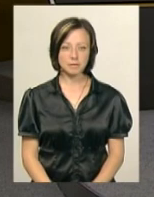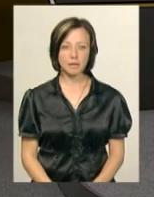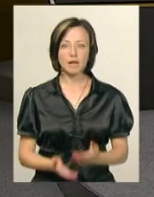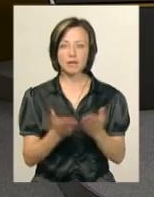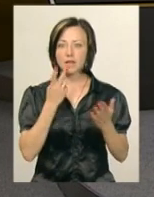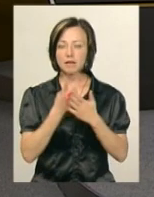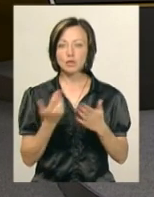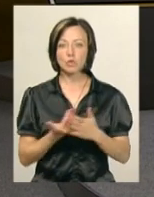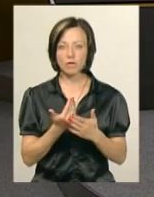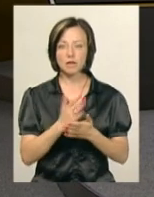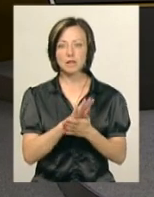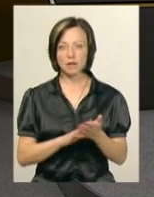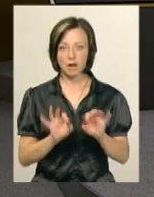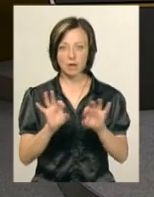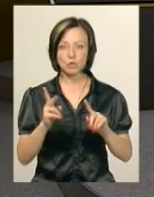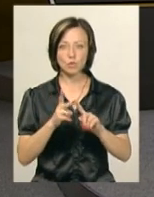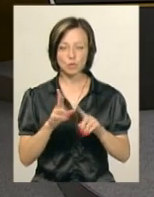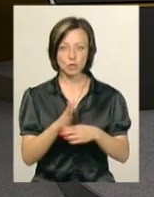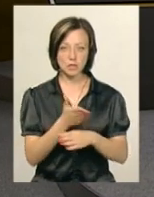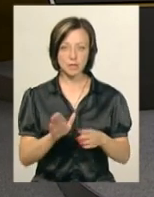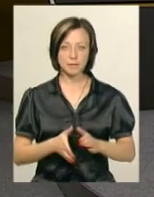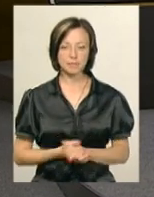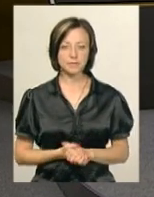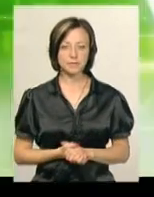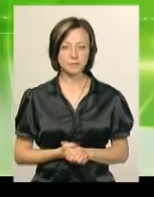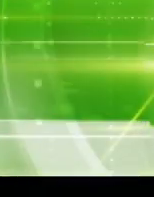Ви дивитеся новини. Далі анонс їх другої частини.